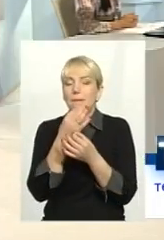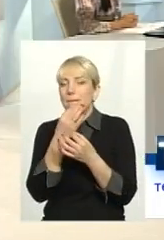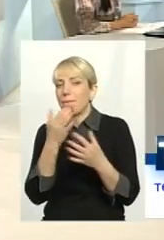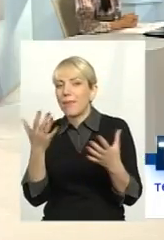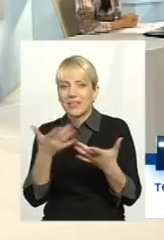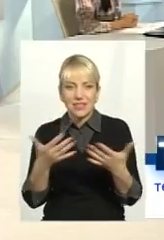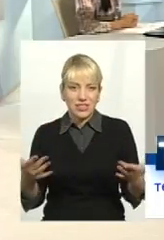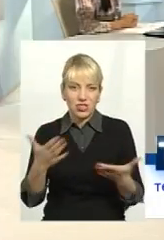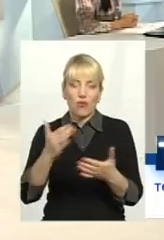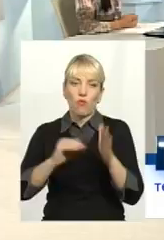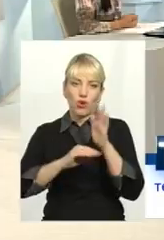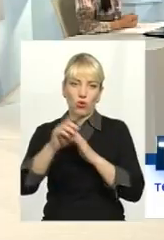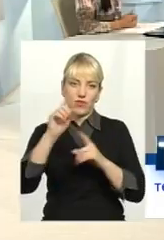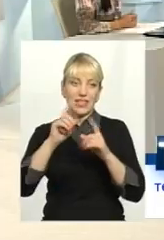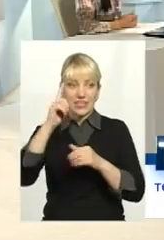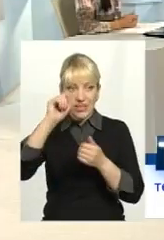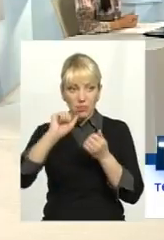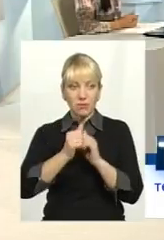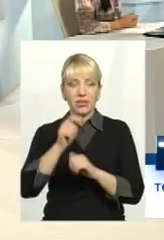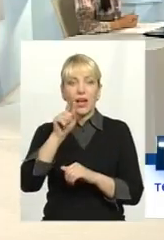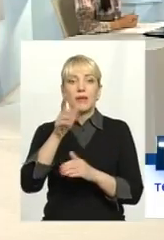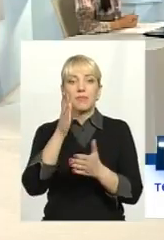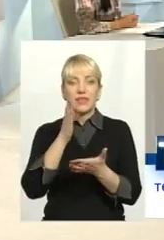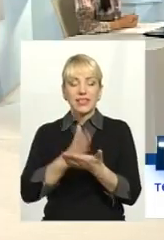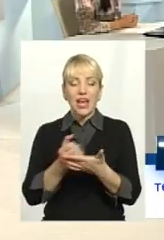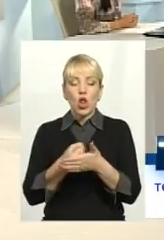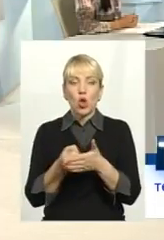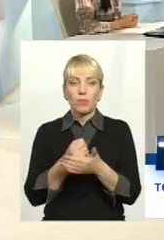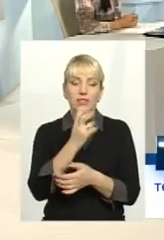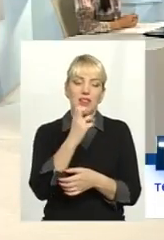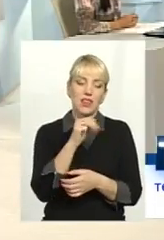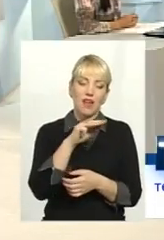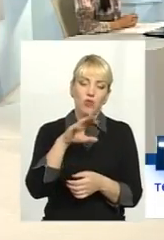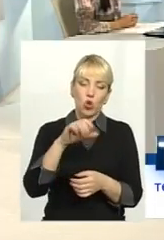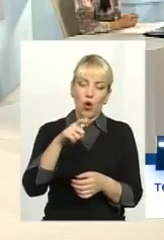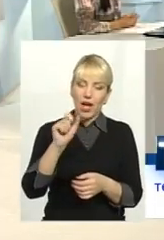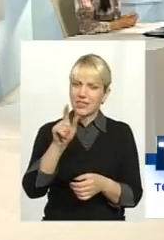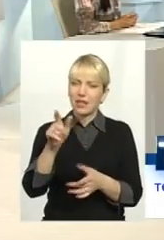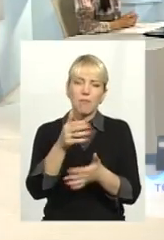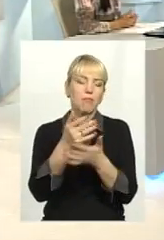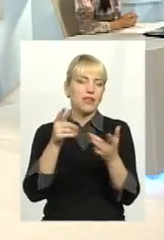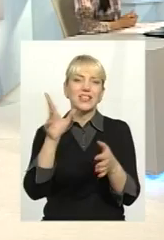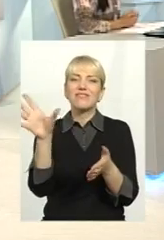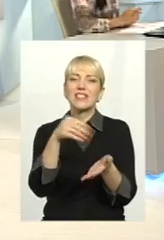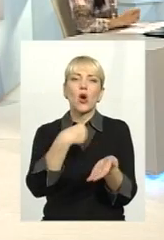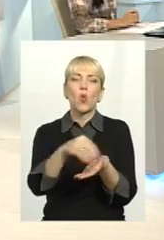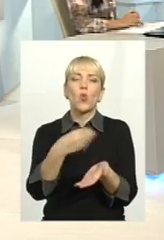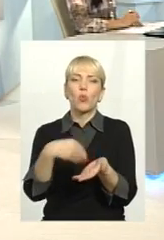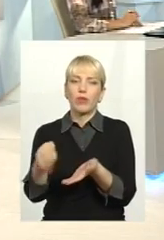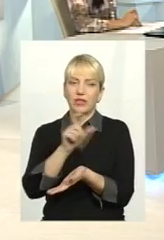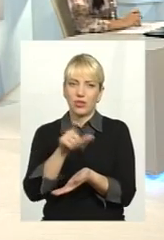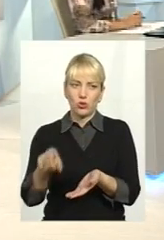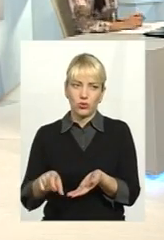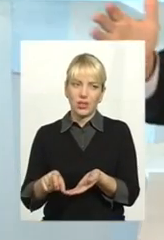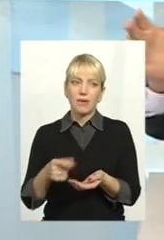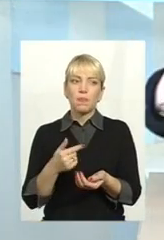Верховної Ради. От запам'ятайте, там є лобісти Нафтогазу, їх безліч там, вони куплені, вони там грантоїди,